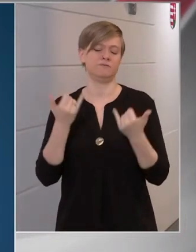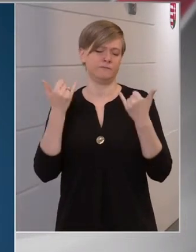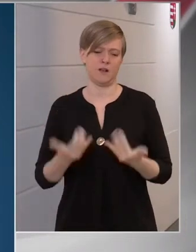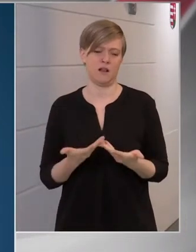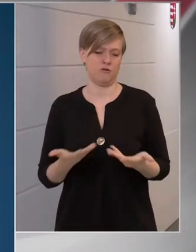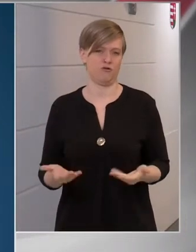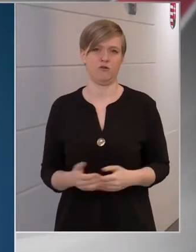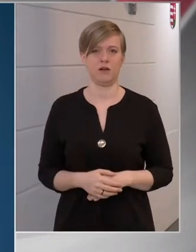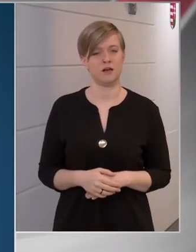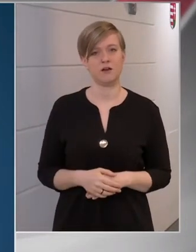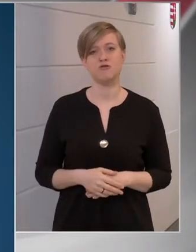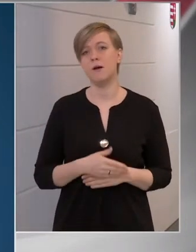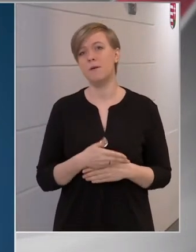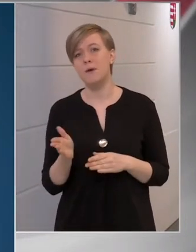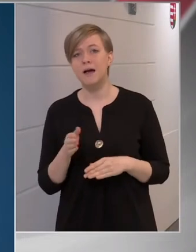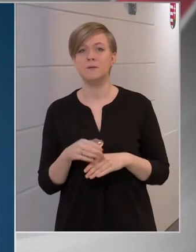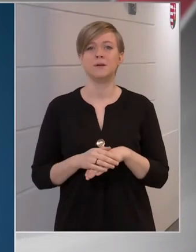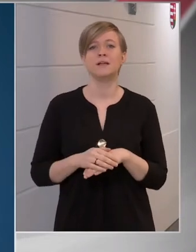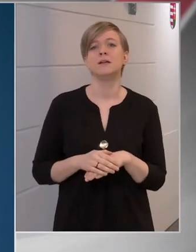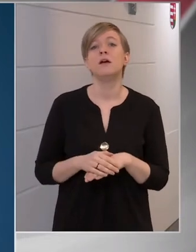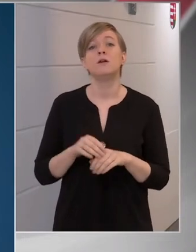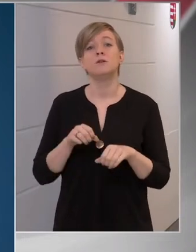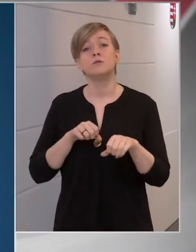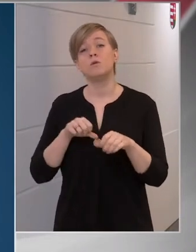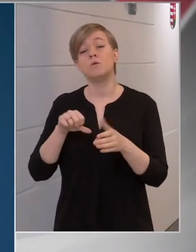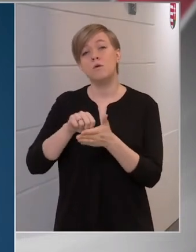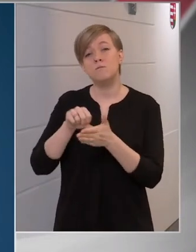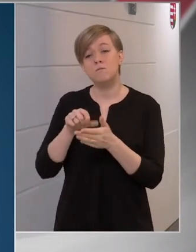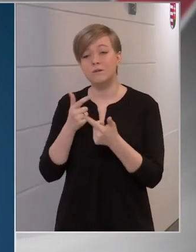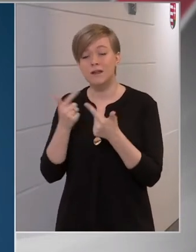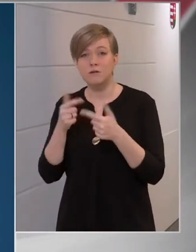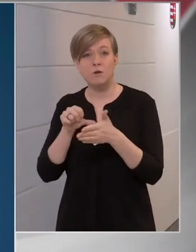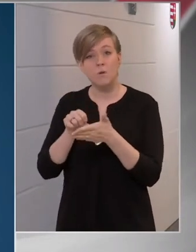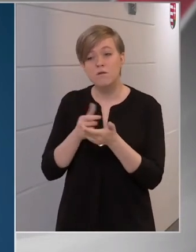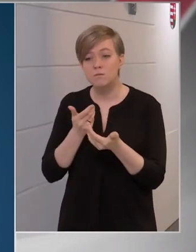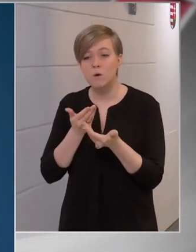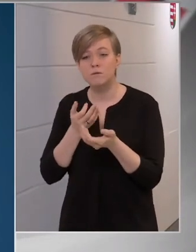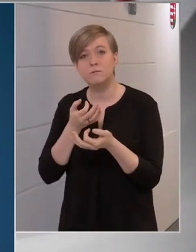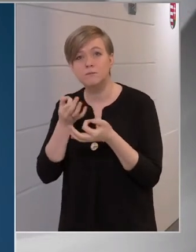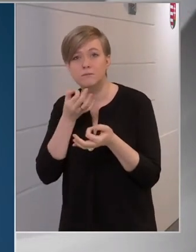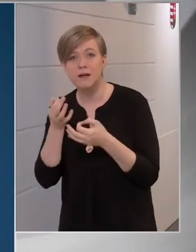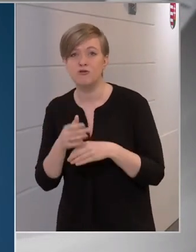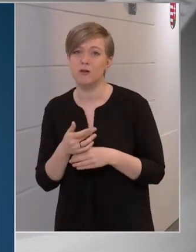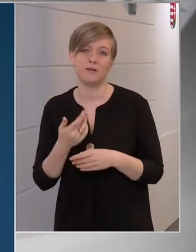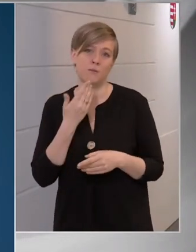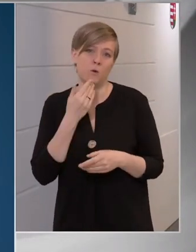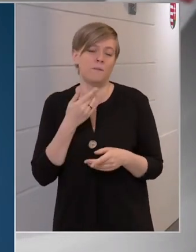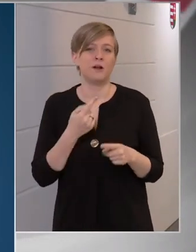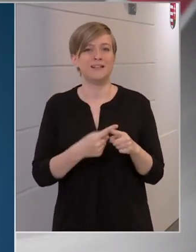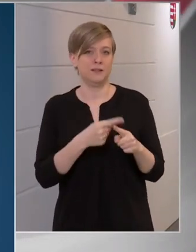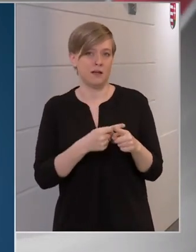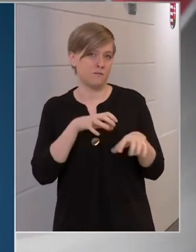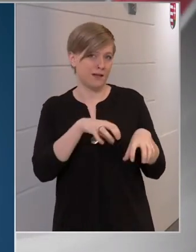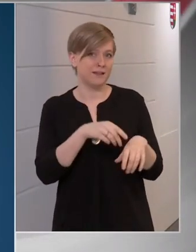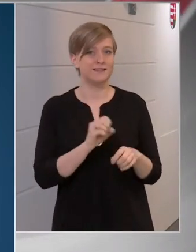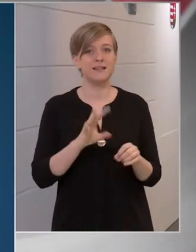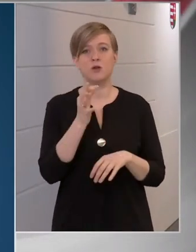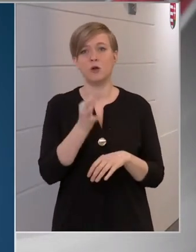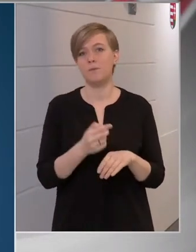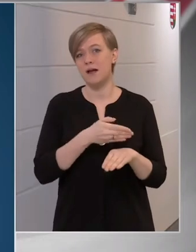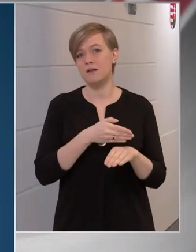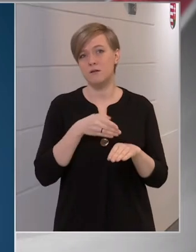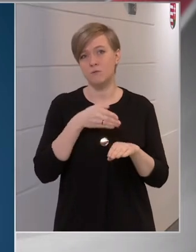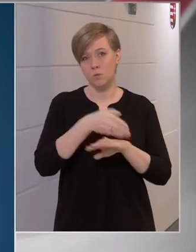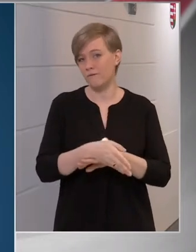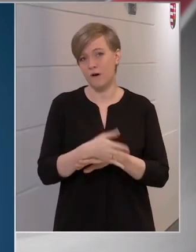bárki a kormányzati tájékoztási központot megkereste, és nem úgy járt el, mint például az Index, aki ezt megtette, és 15 perc múlva meg se